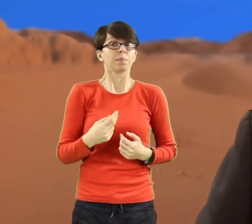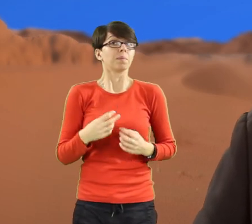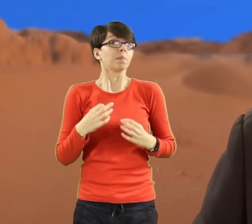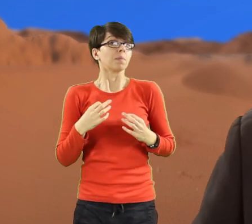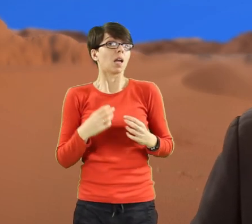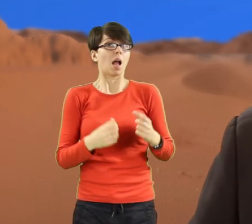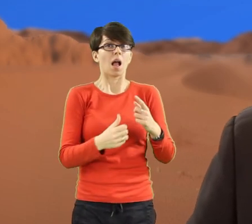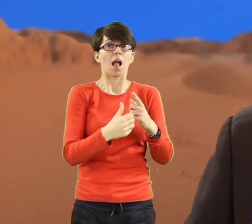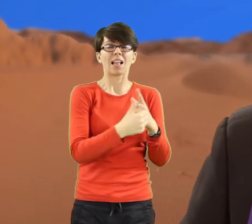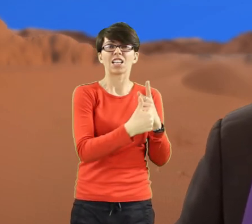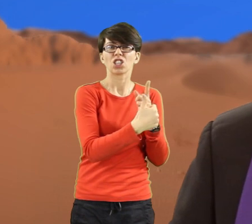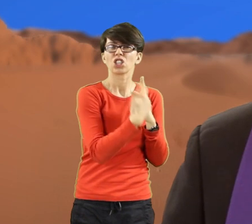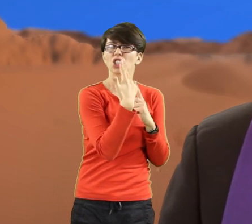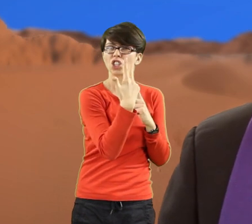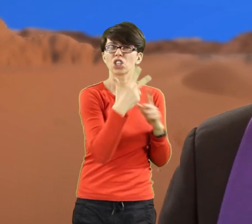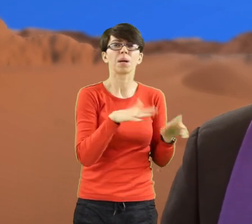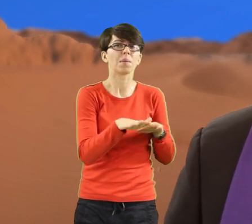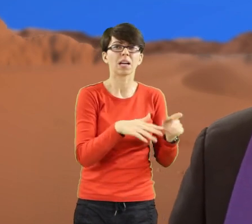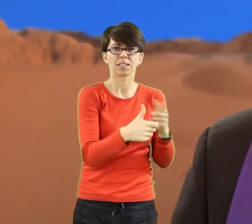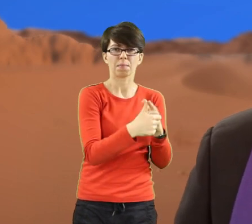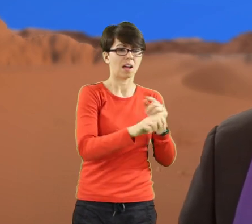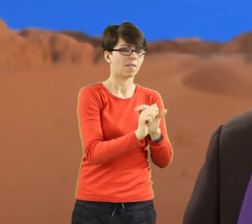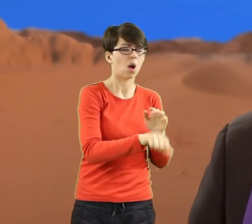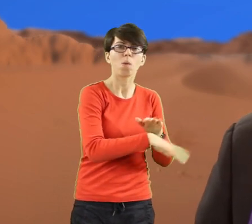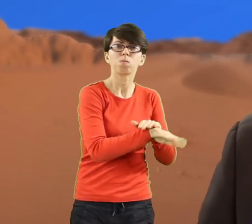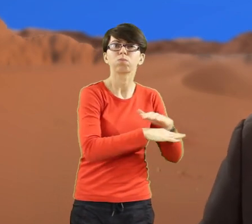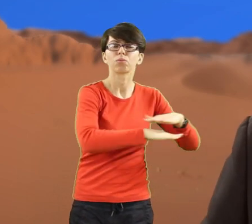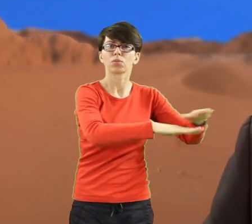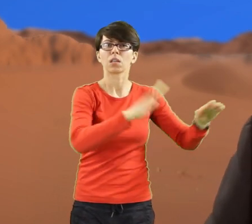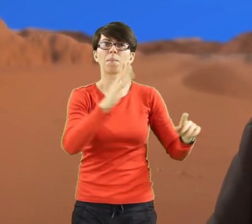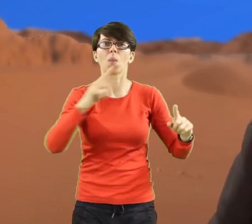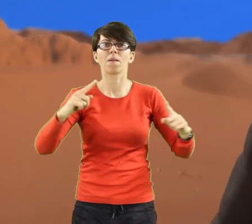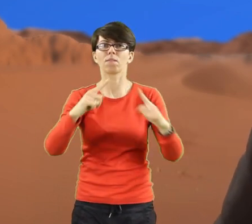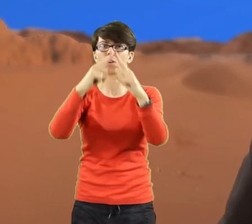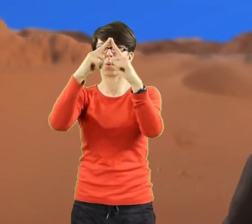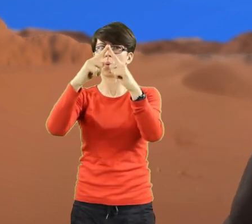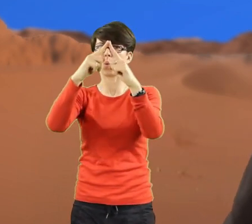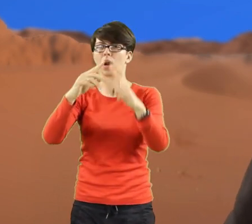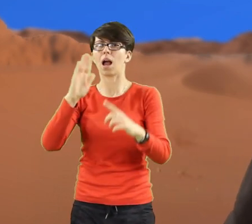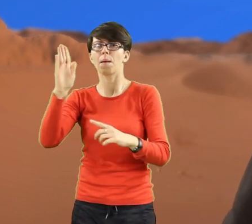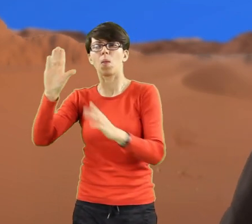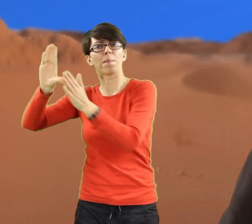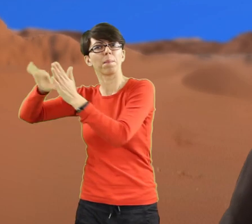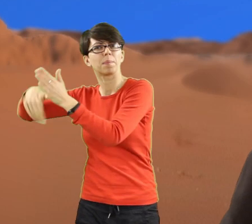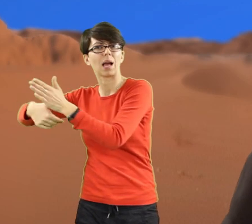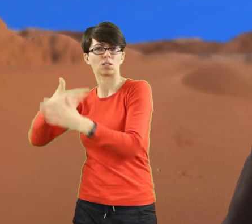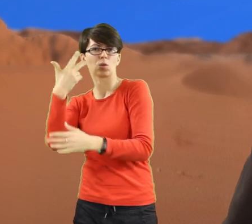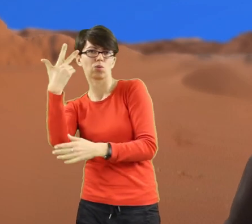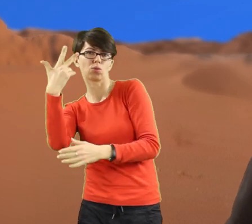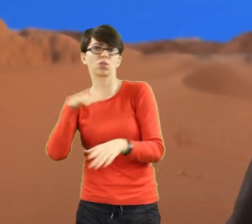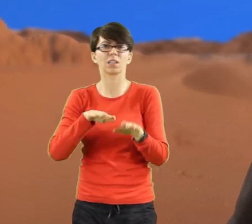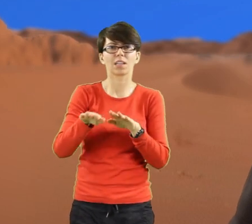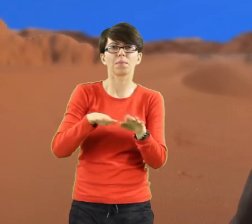Najpierw pustynia, potem wysoka góra, z której widać lepiej. A wreszcie miasto, święte miasto